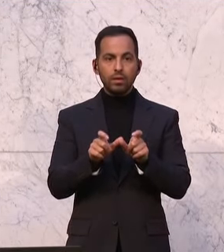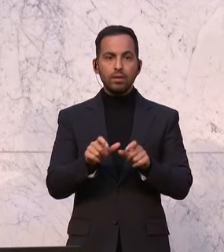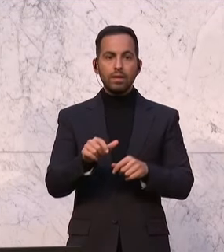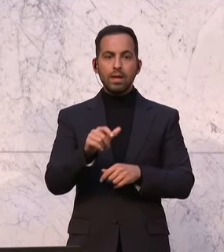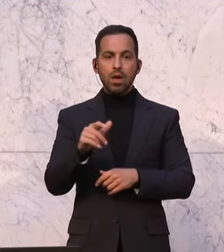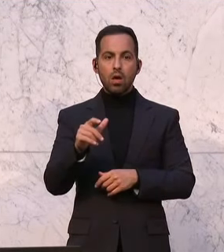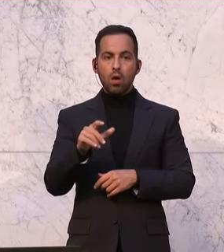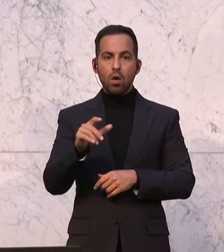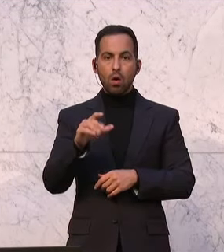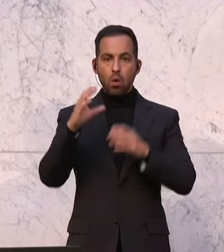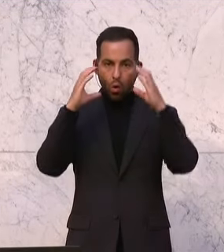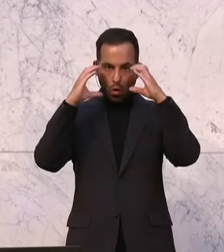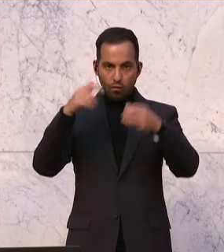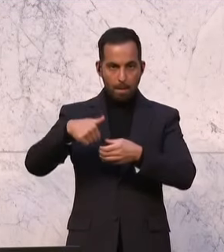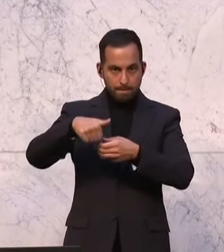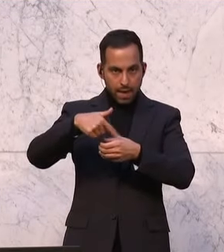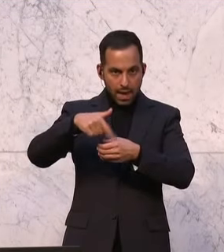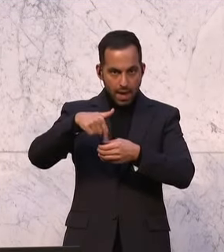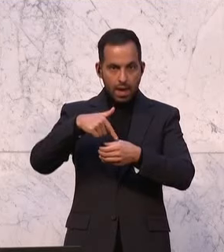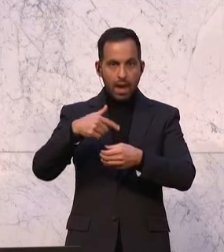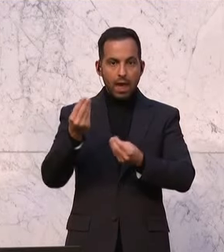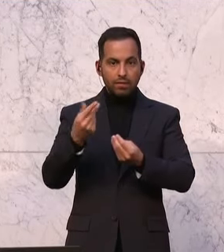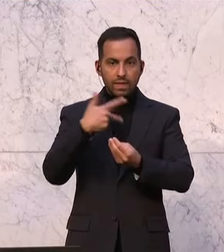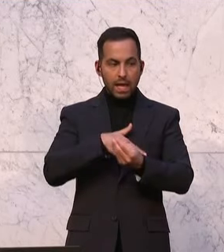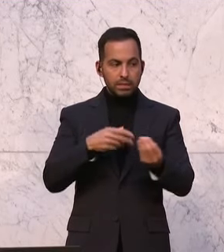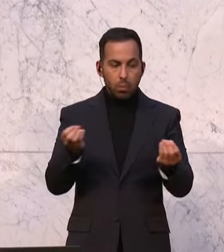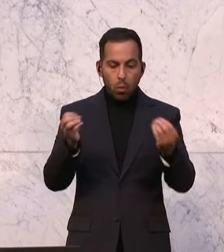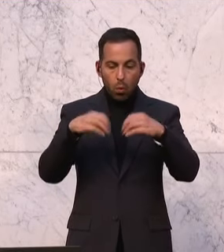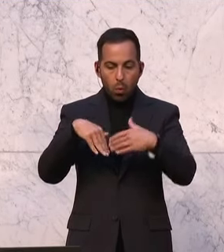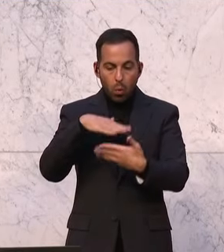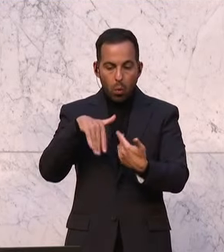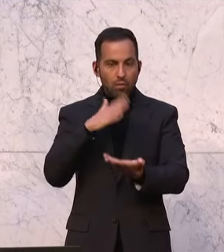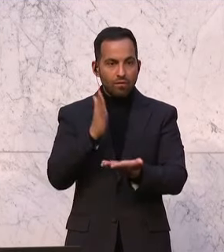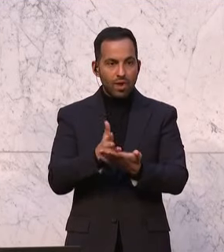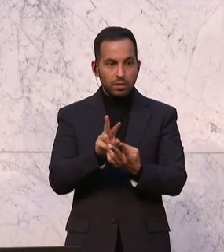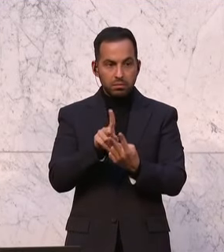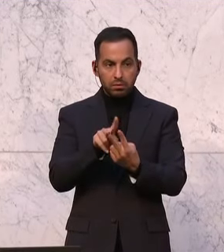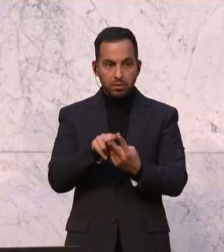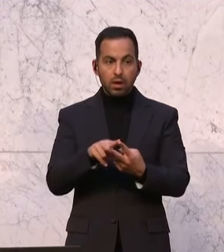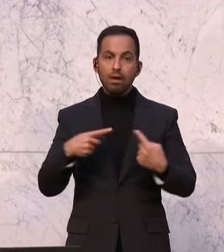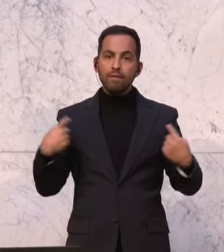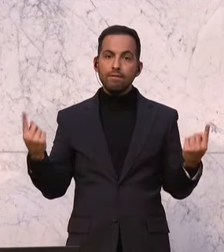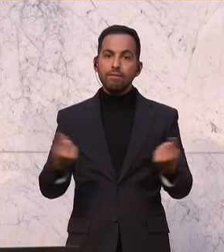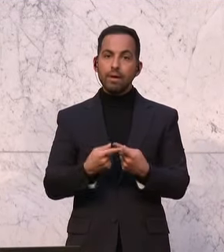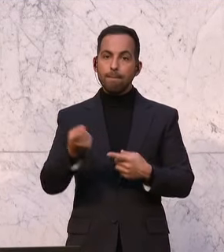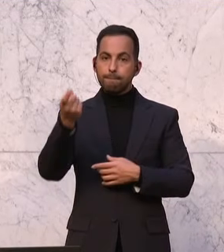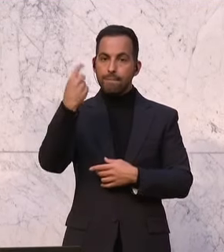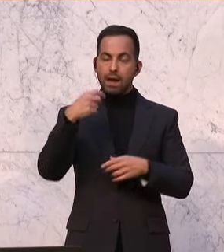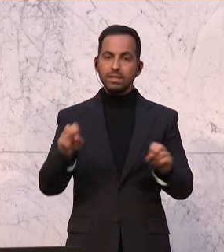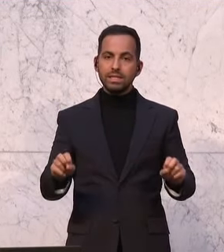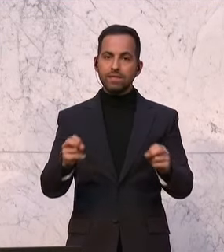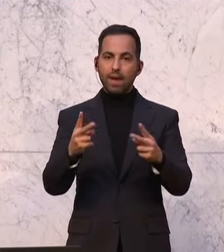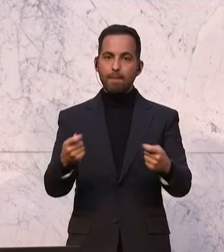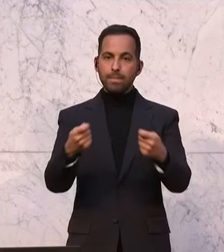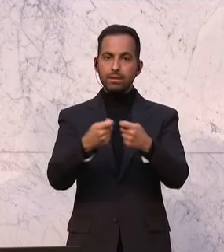ÖVP gebraten mit etwas Zutaten der SPÖ. Aus unserer Sicht wäre es sehr zweckmäßig, wenn alle